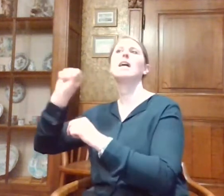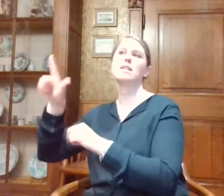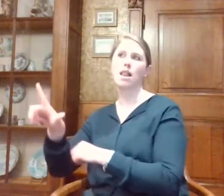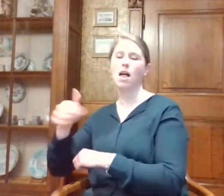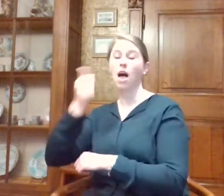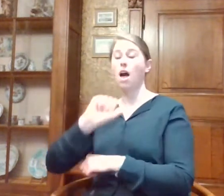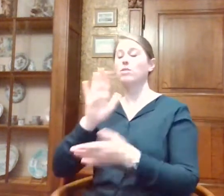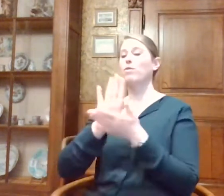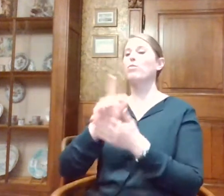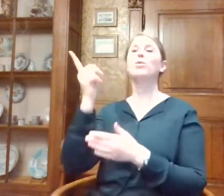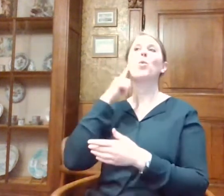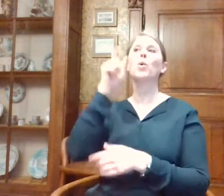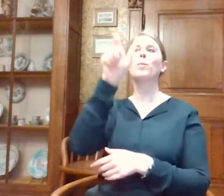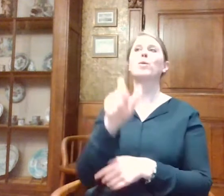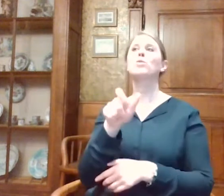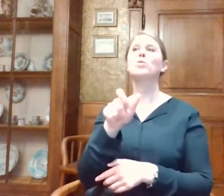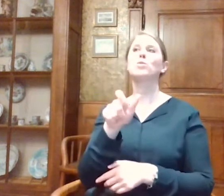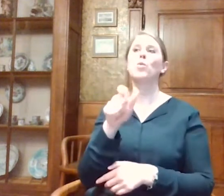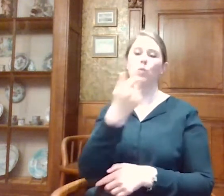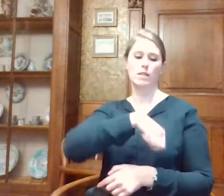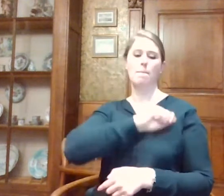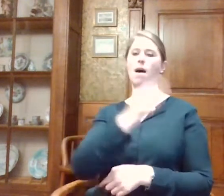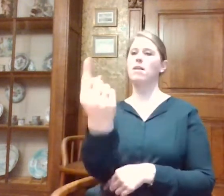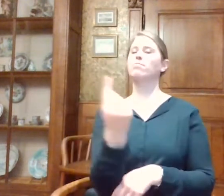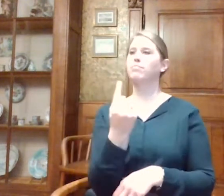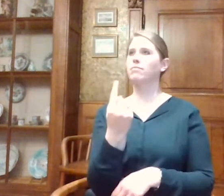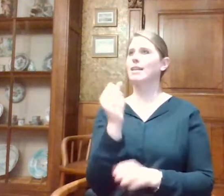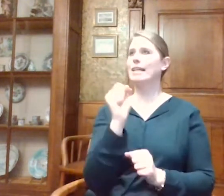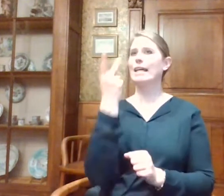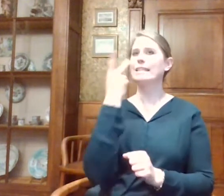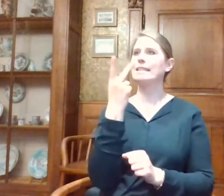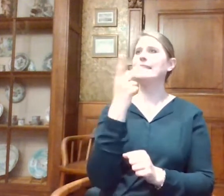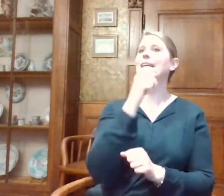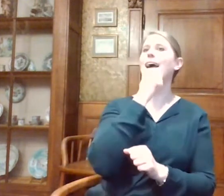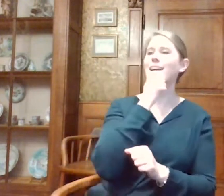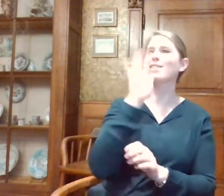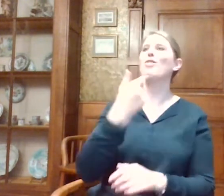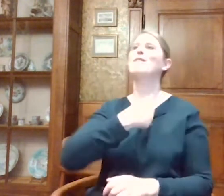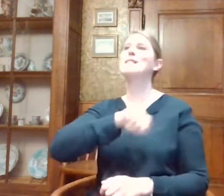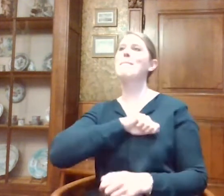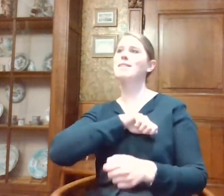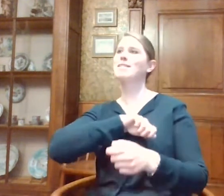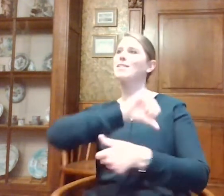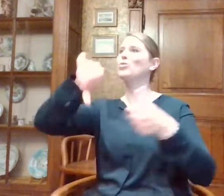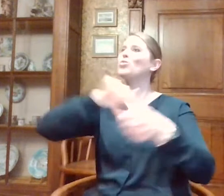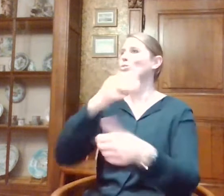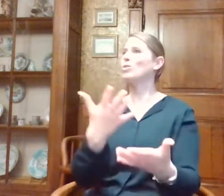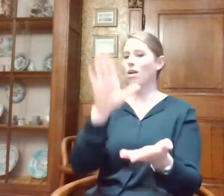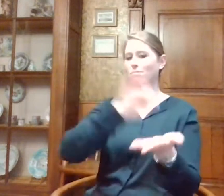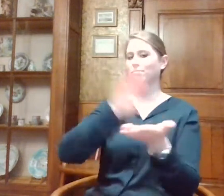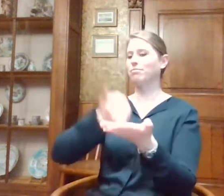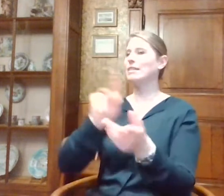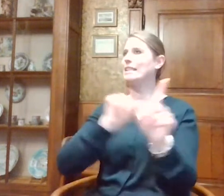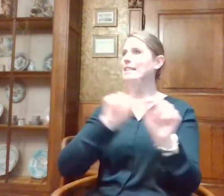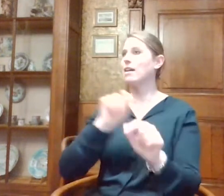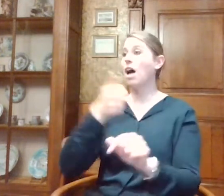zijn lijstje de Spaanse versie van de tour zien. En de Engelse. Dan nog kan hij kiezen of hij de Engelse of de Spaanse downloadt. Als je